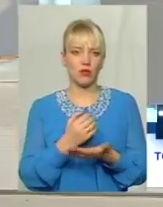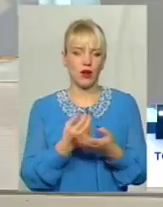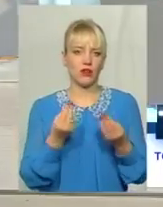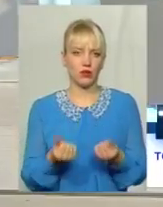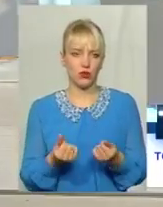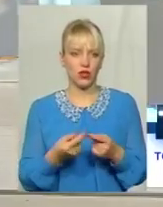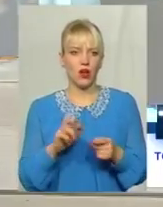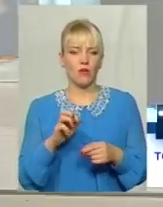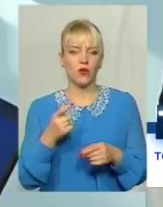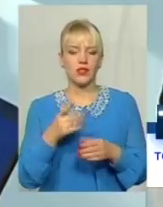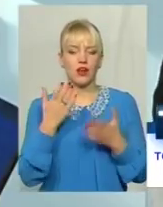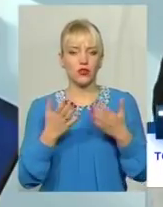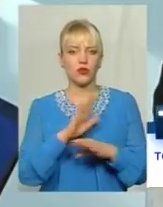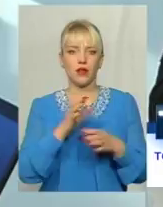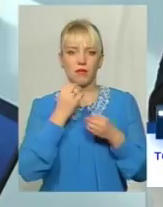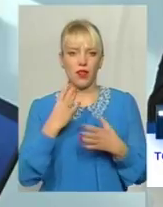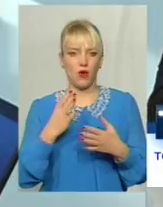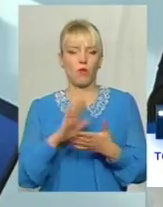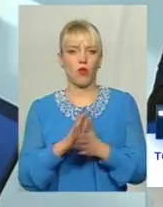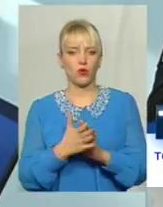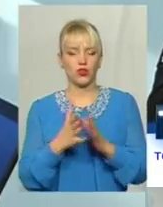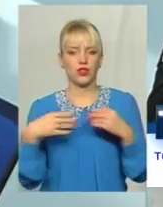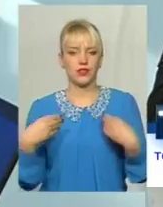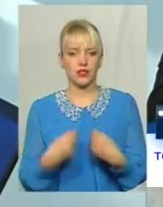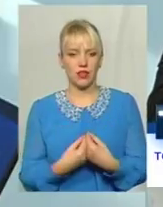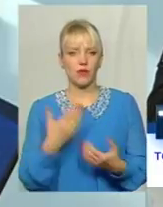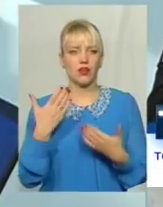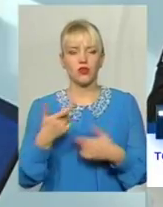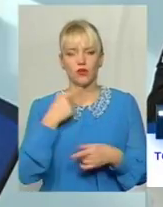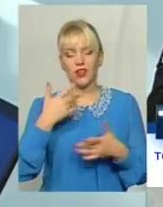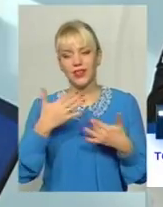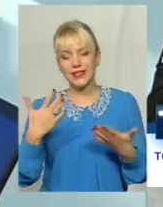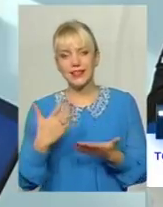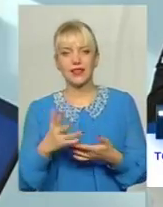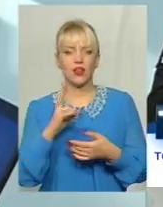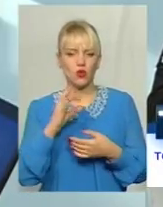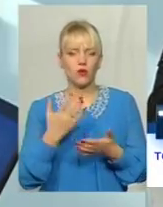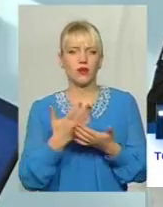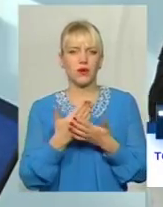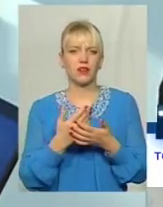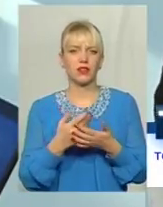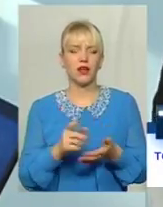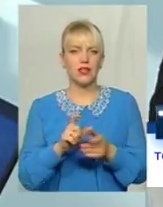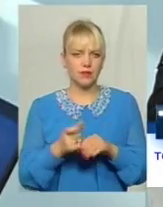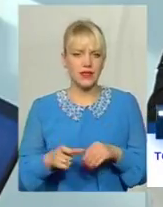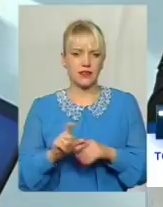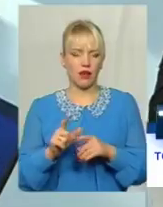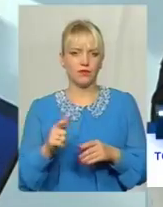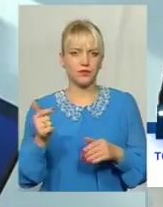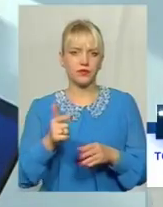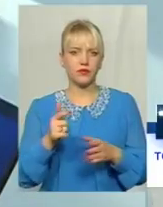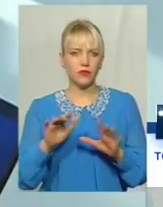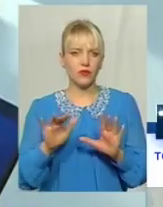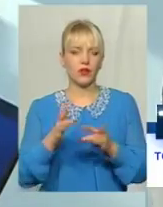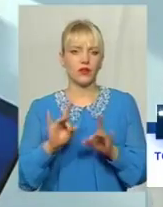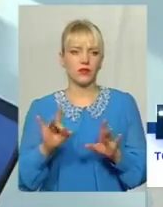це неблагополучні сім'ї, ну різні є, але ми беремо самі такі кричущі випадки І сама ідея платить цей штраф,